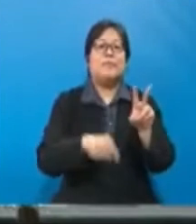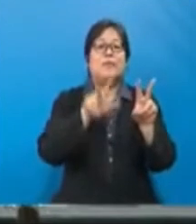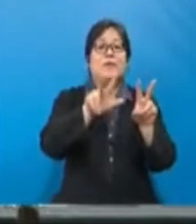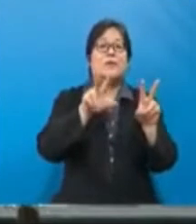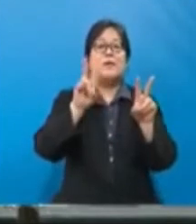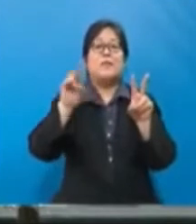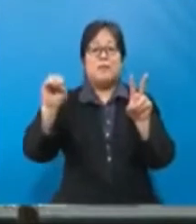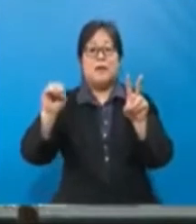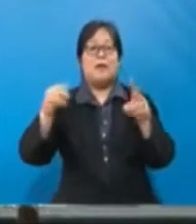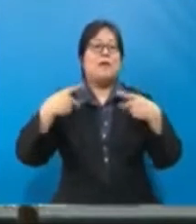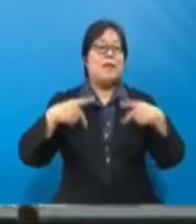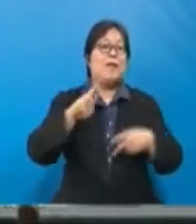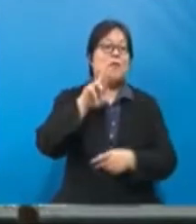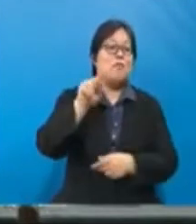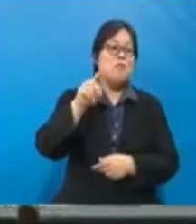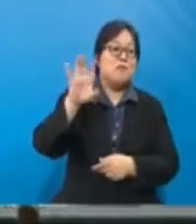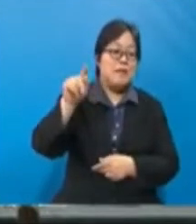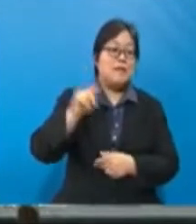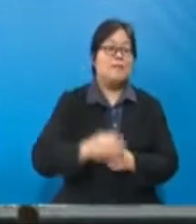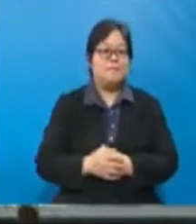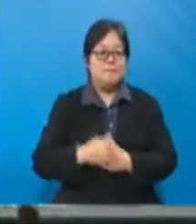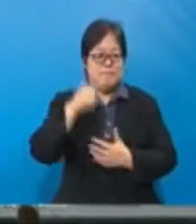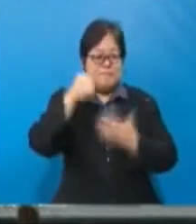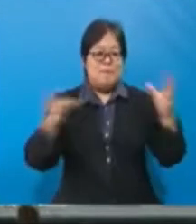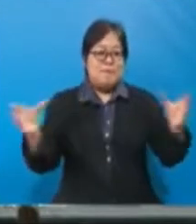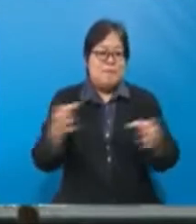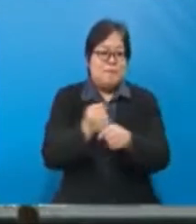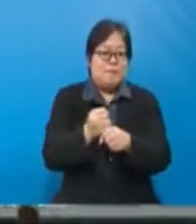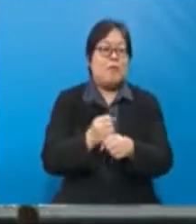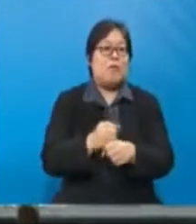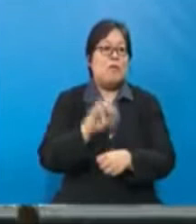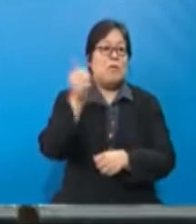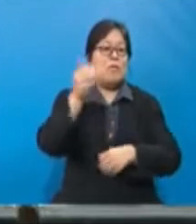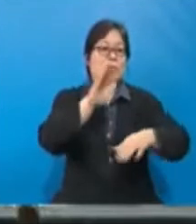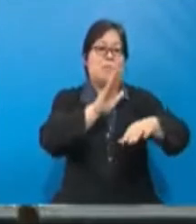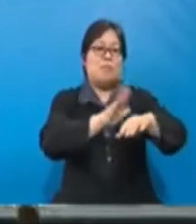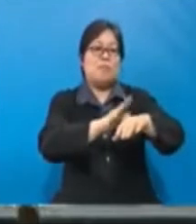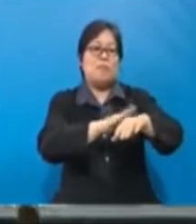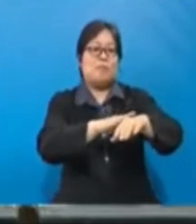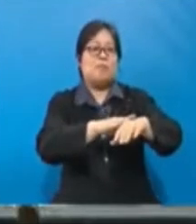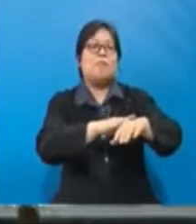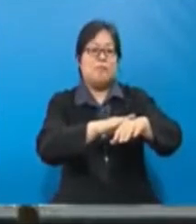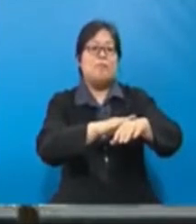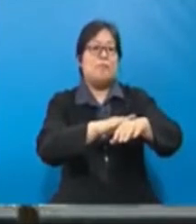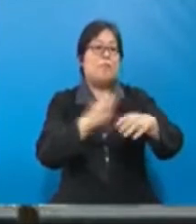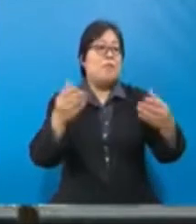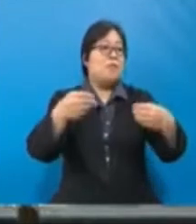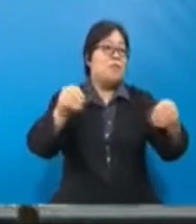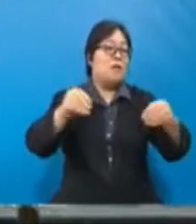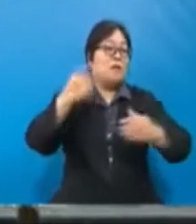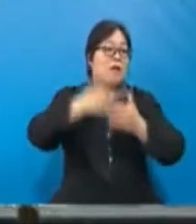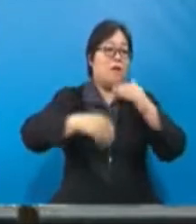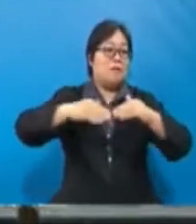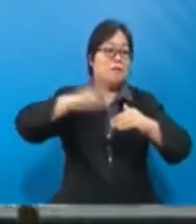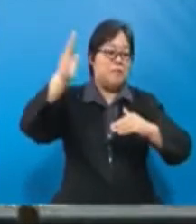,138 premis rucit dan daripada pemegang-pemegang tersebut sebanyak 10 amaran dikeluarkan kerana